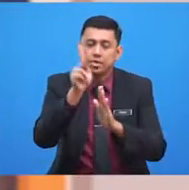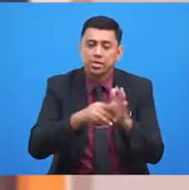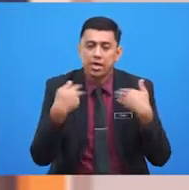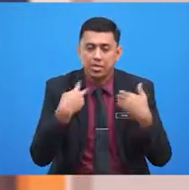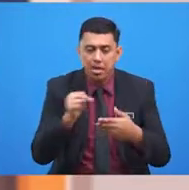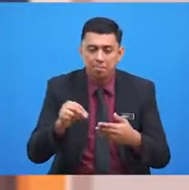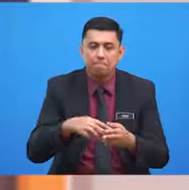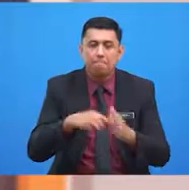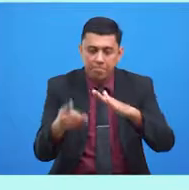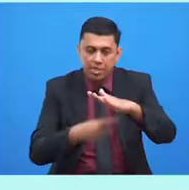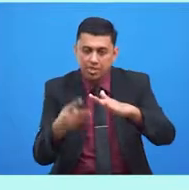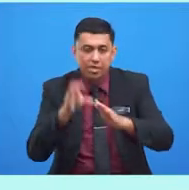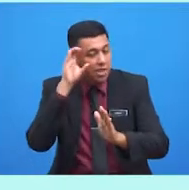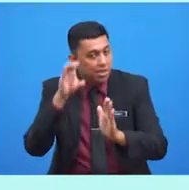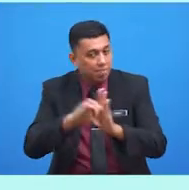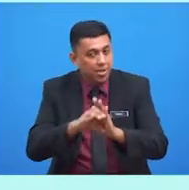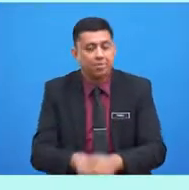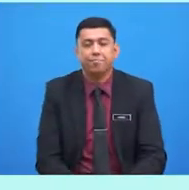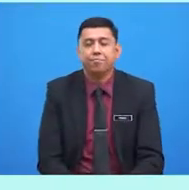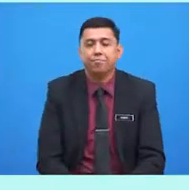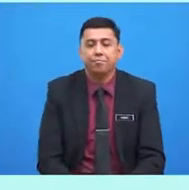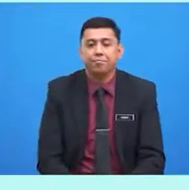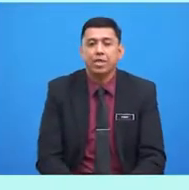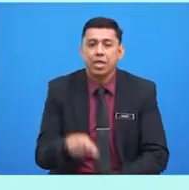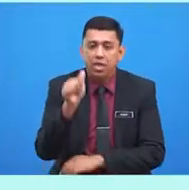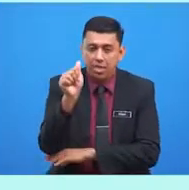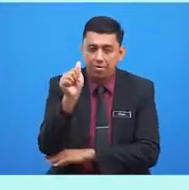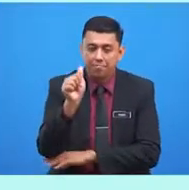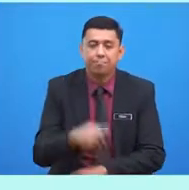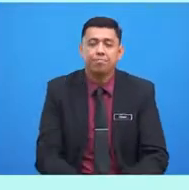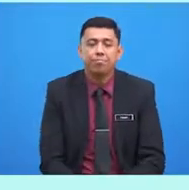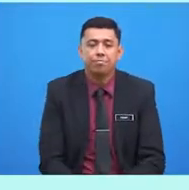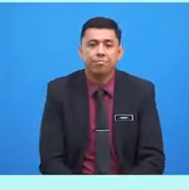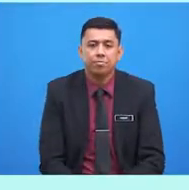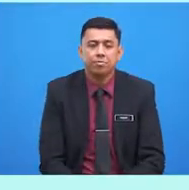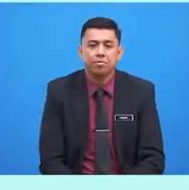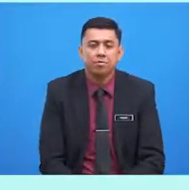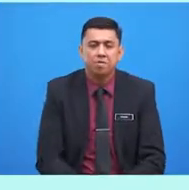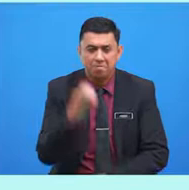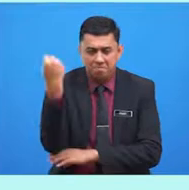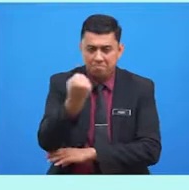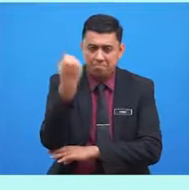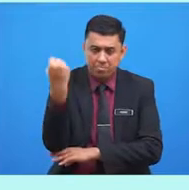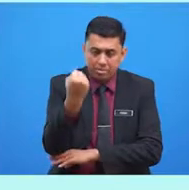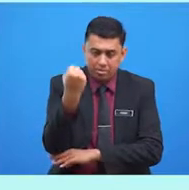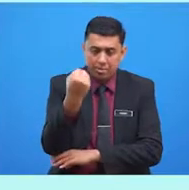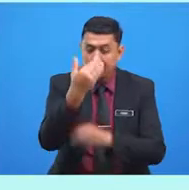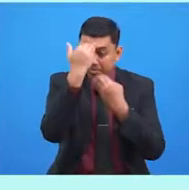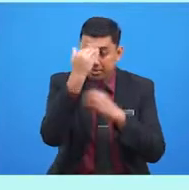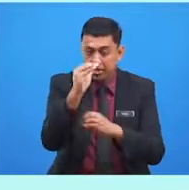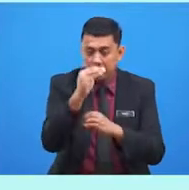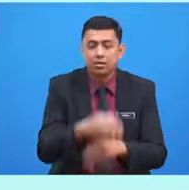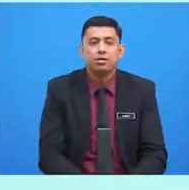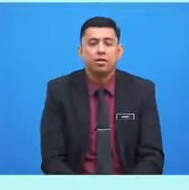gambar. situasi A, puran sentiasa mentaati